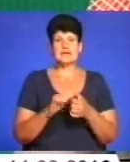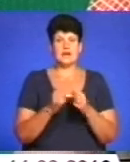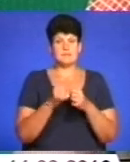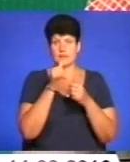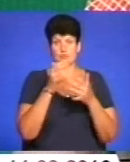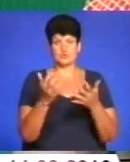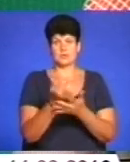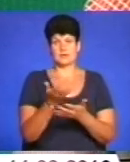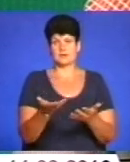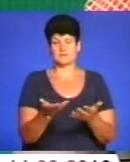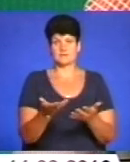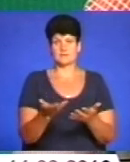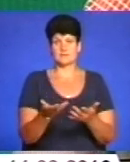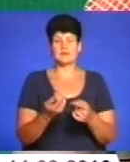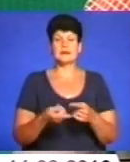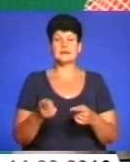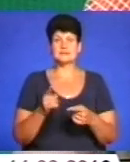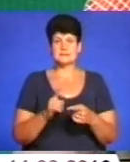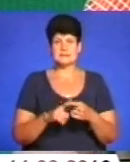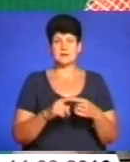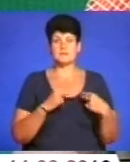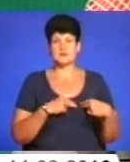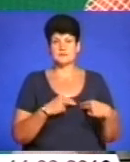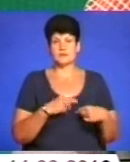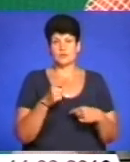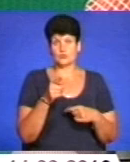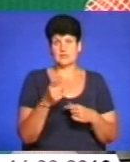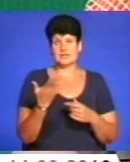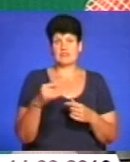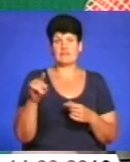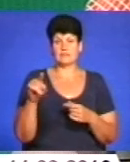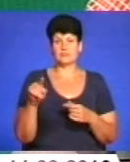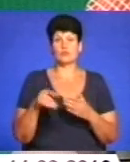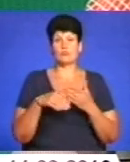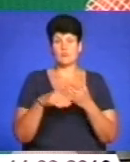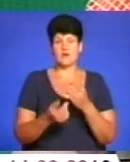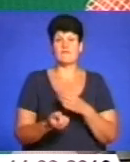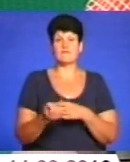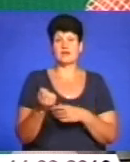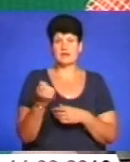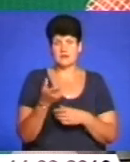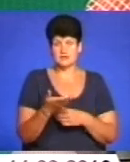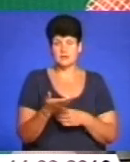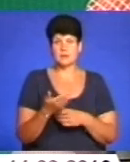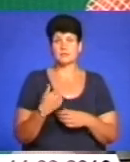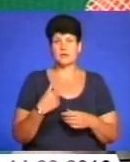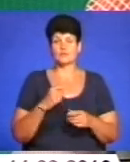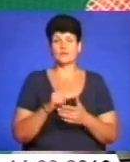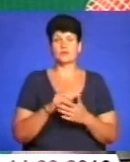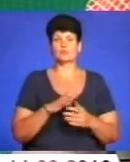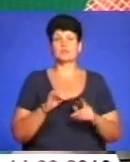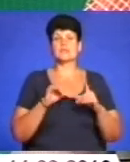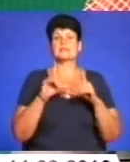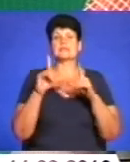змогли найти. на цею. Це якраз і працівник один з них, який він допомагав виявити. Ну він допомагав виявити, але ми змушені були туди